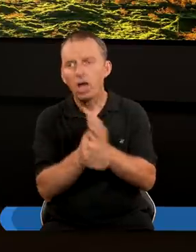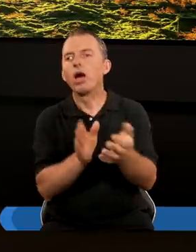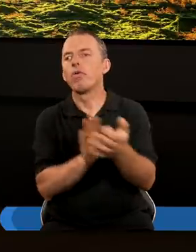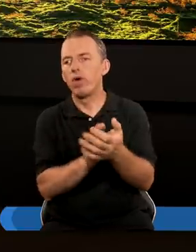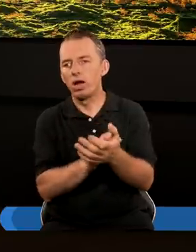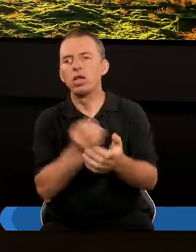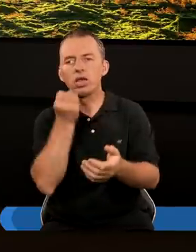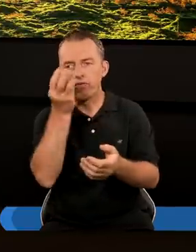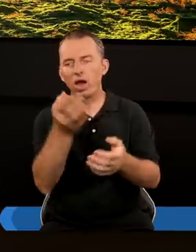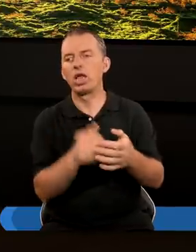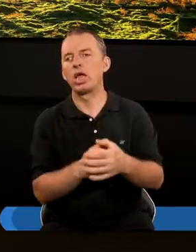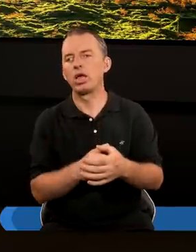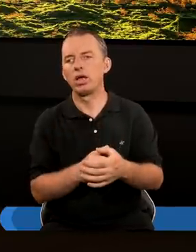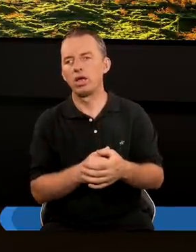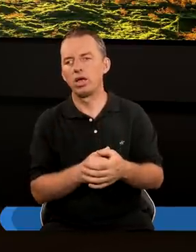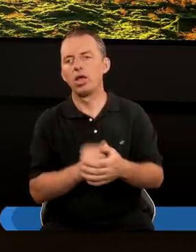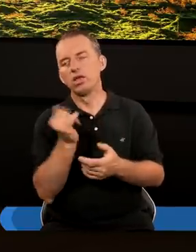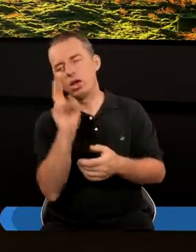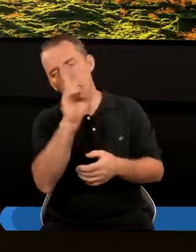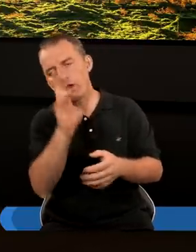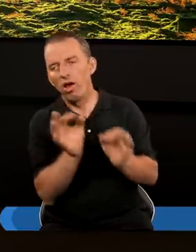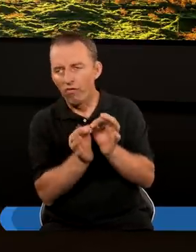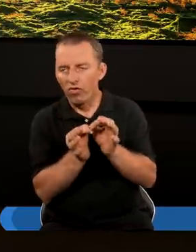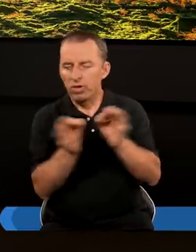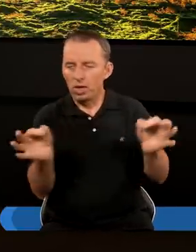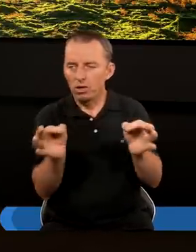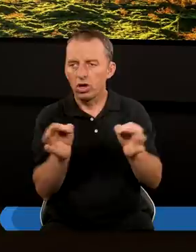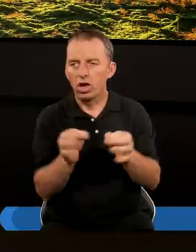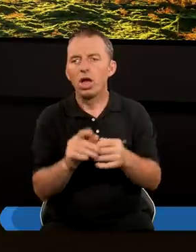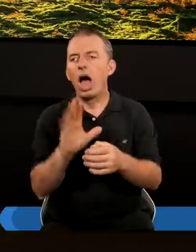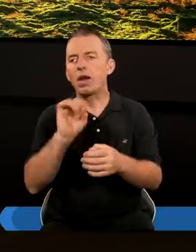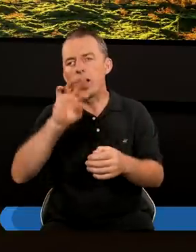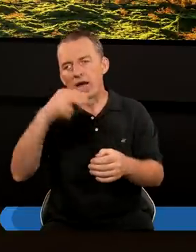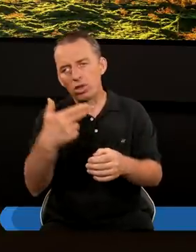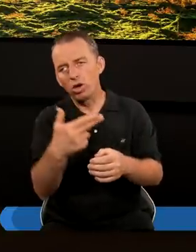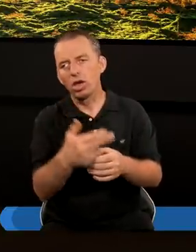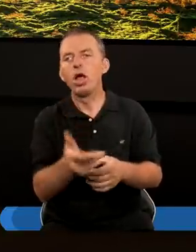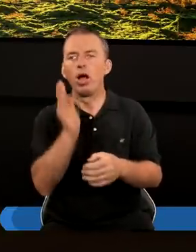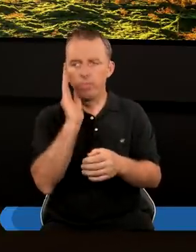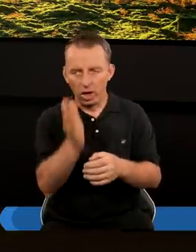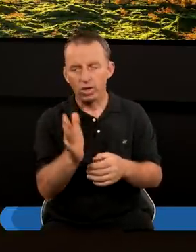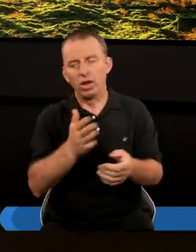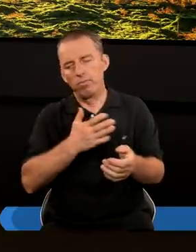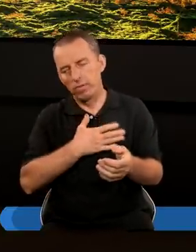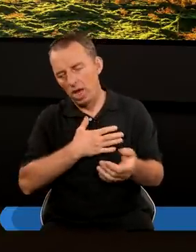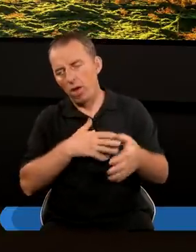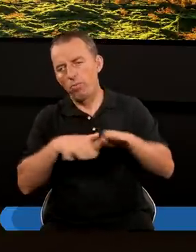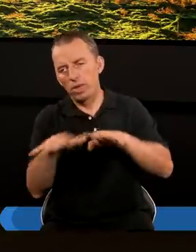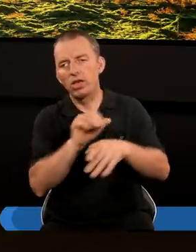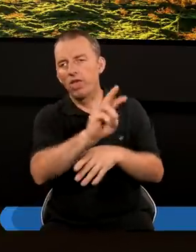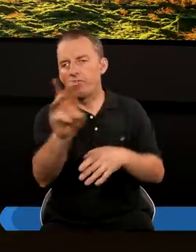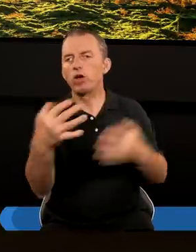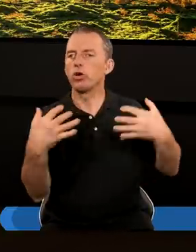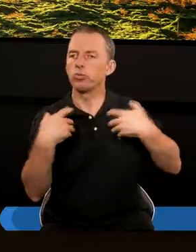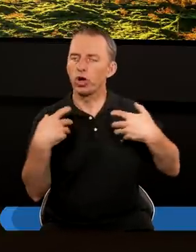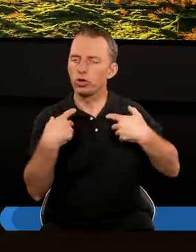trwali I w jakimkolwiek wymiarze Ten Armageddon Będzie miał miejsce